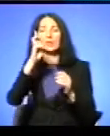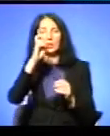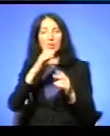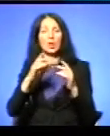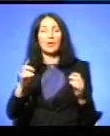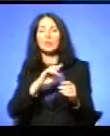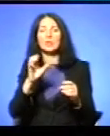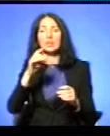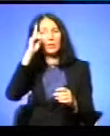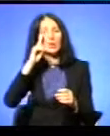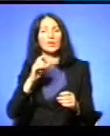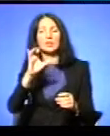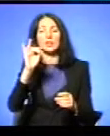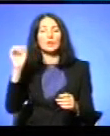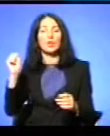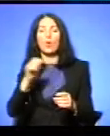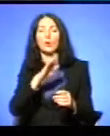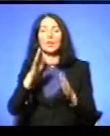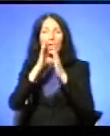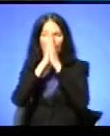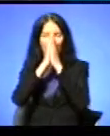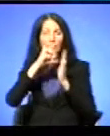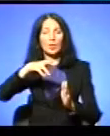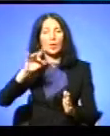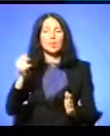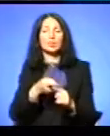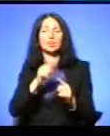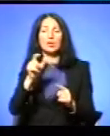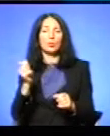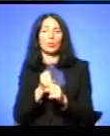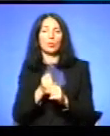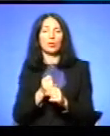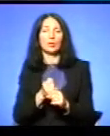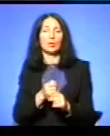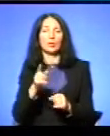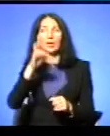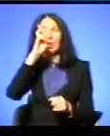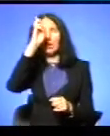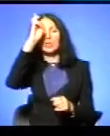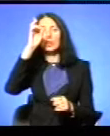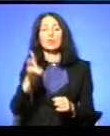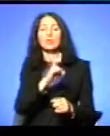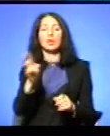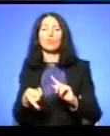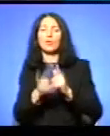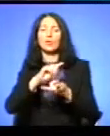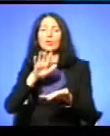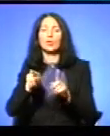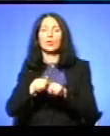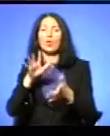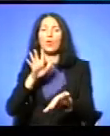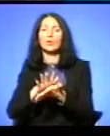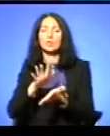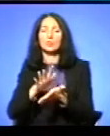робили Не буде в селі ладу Допоки святиня перетворена у смітник Христова святиня Ну, не можна цього